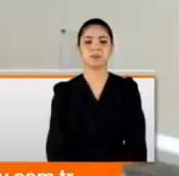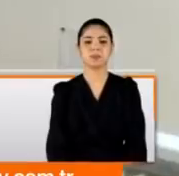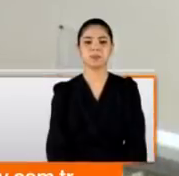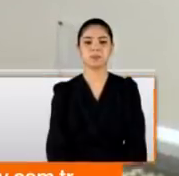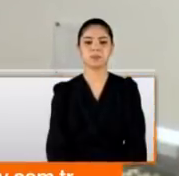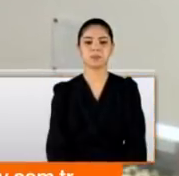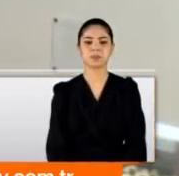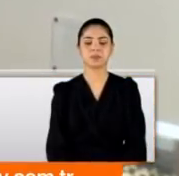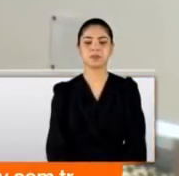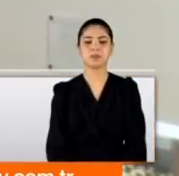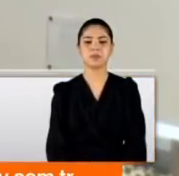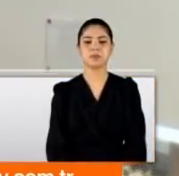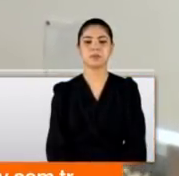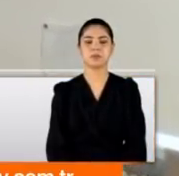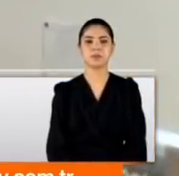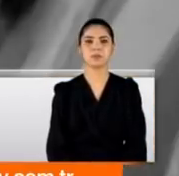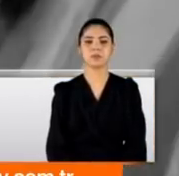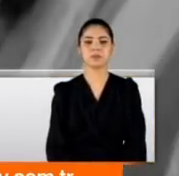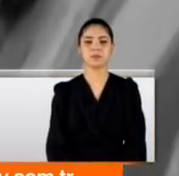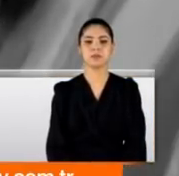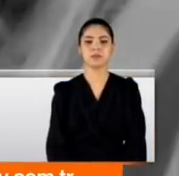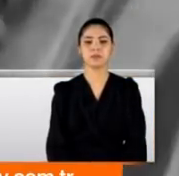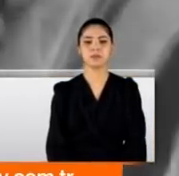Yanlarında oksijen tüpü getirmişler.